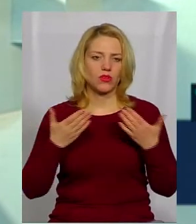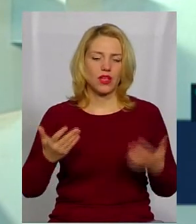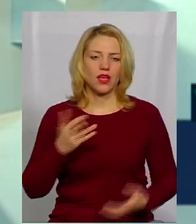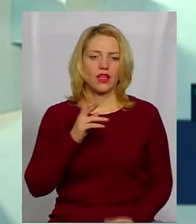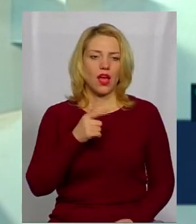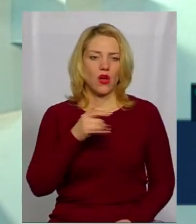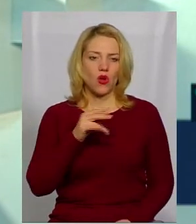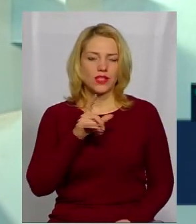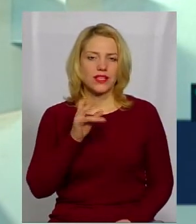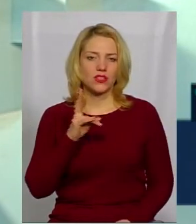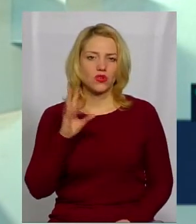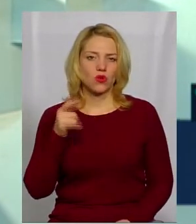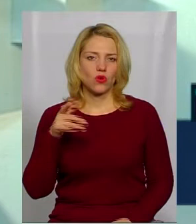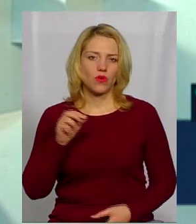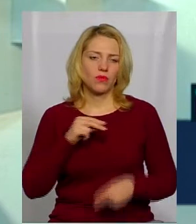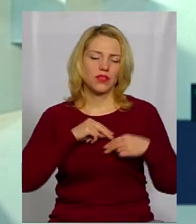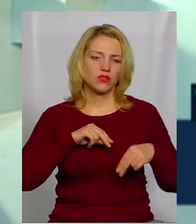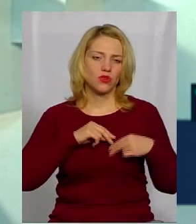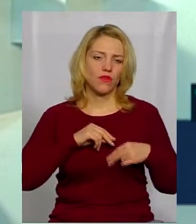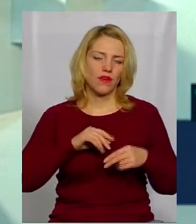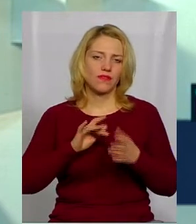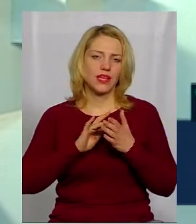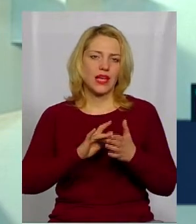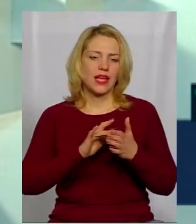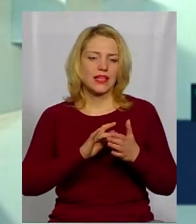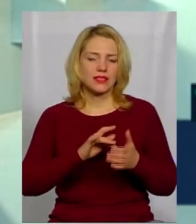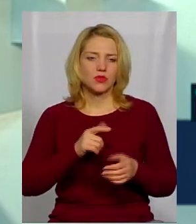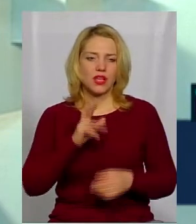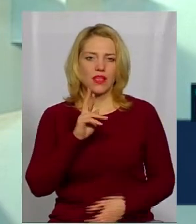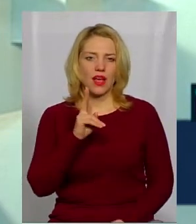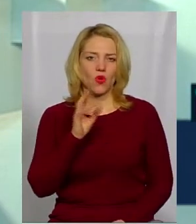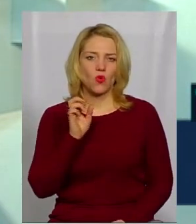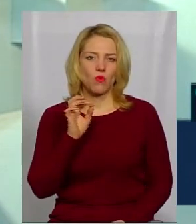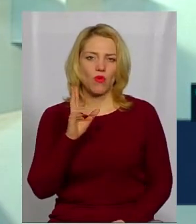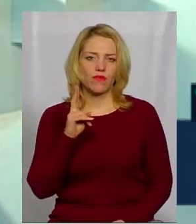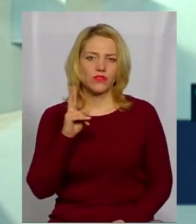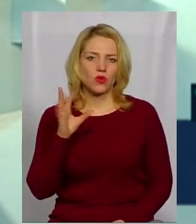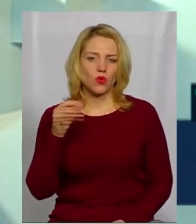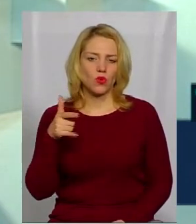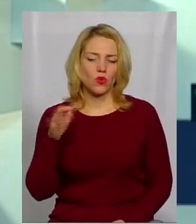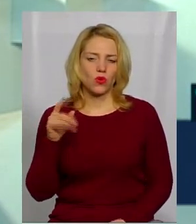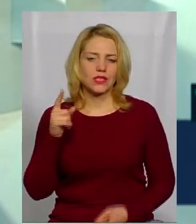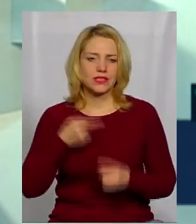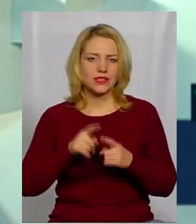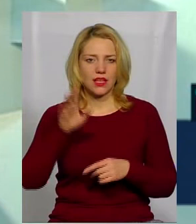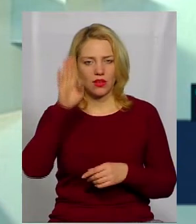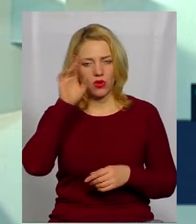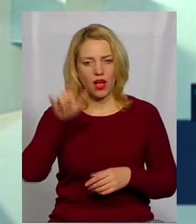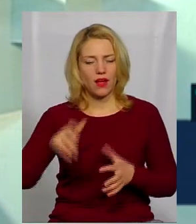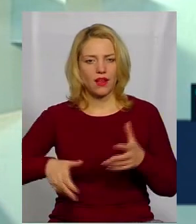Ягодзінського працював в експедиціях Василя Якубовського, це археолог з Хмельницького музею краєзнавчого.